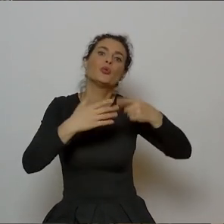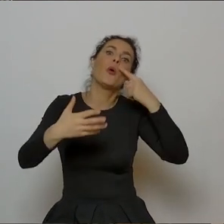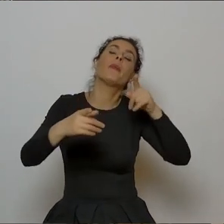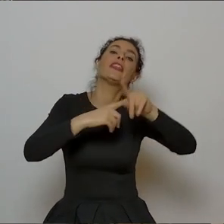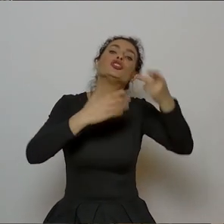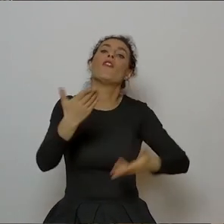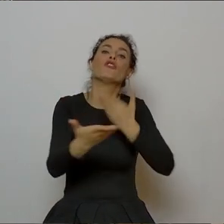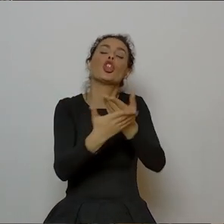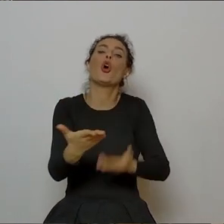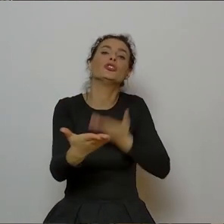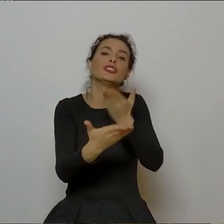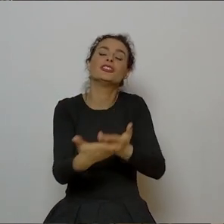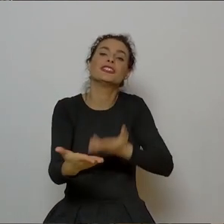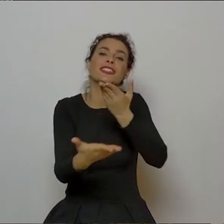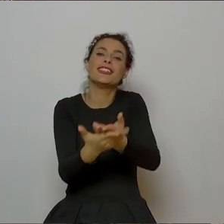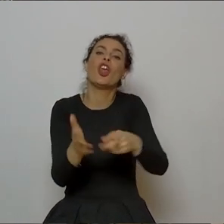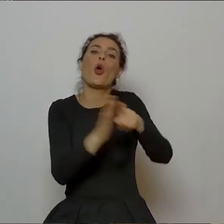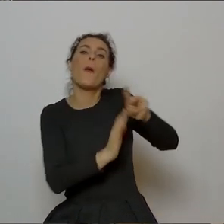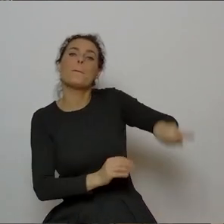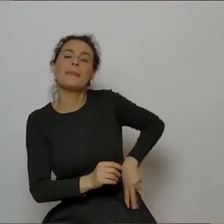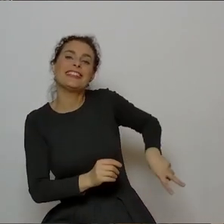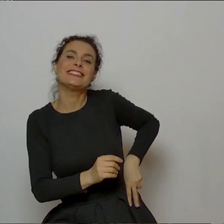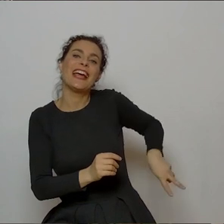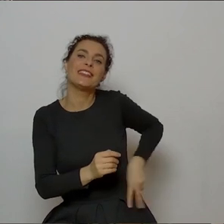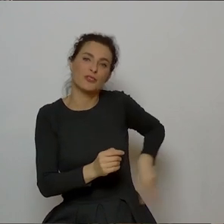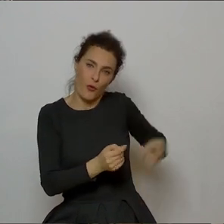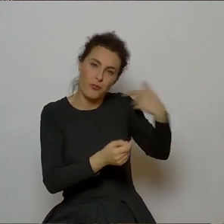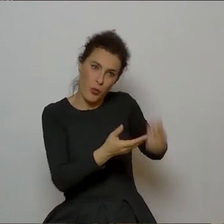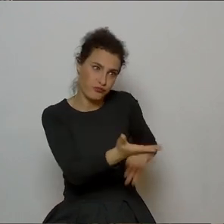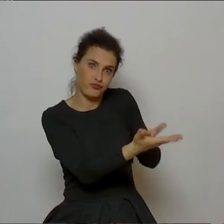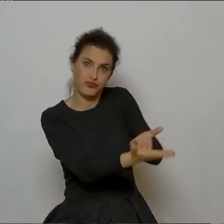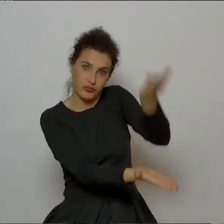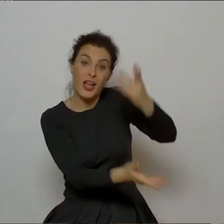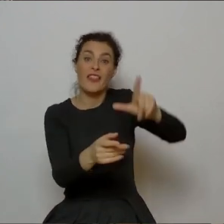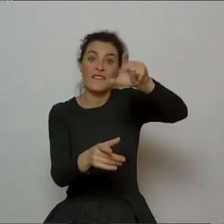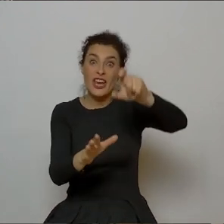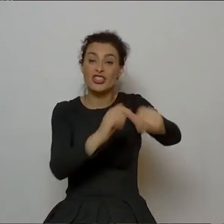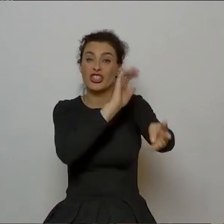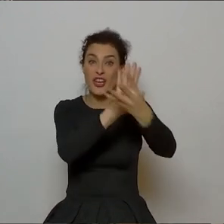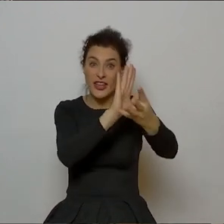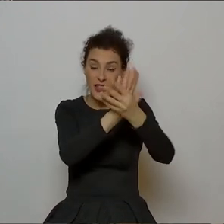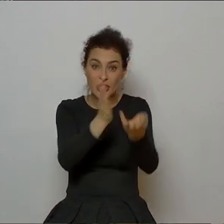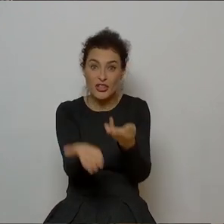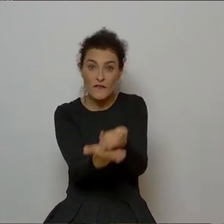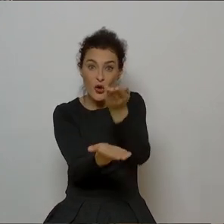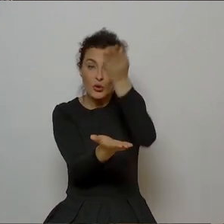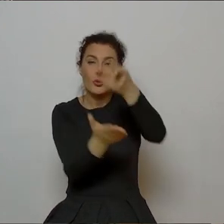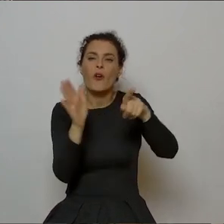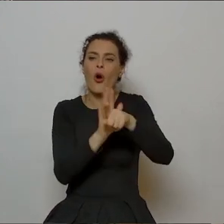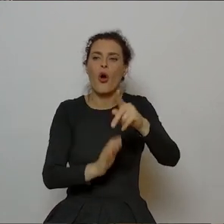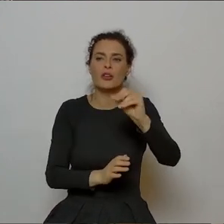wnioski do ministerstwa wpływające. 219 z wniosków o stypendium.